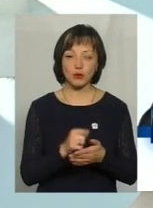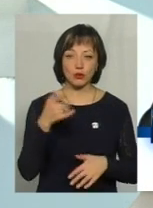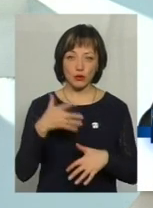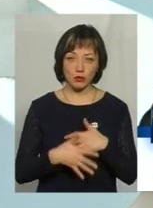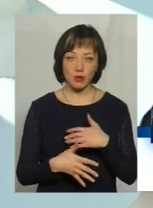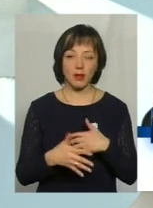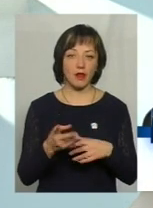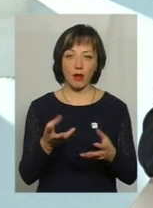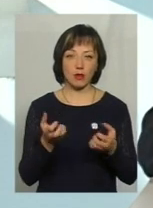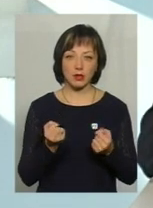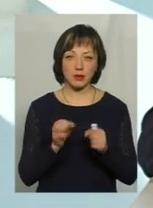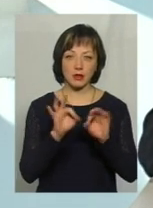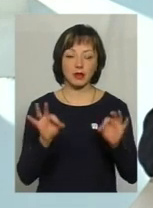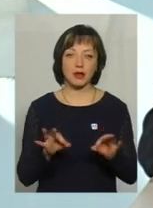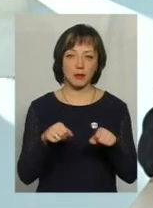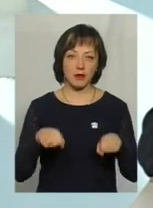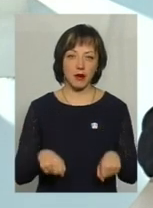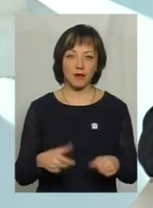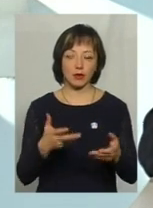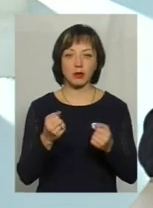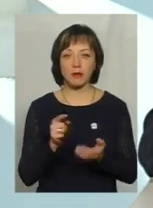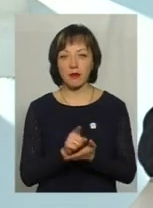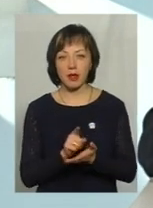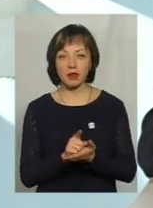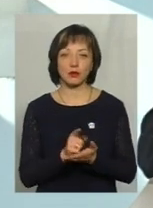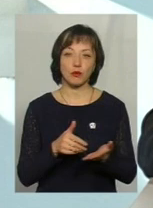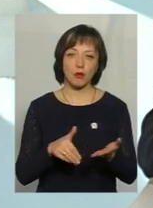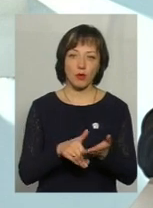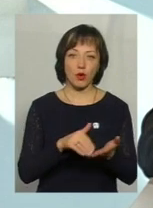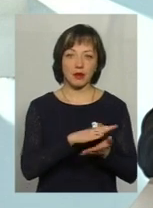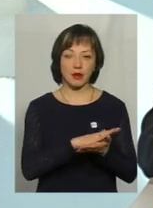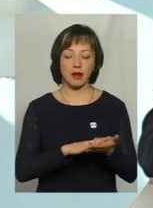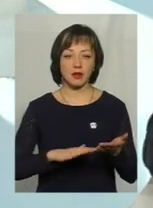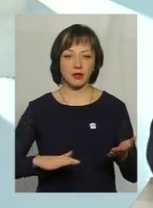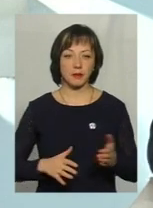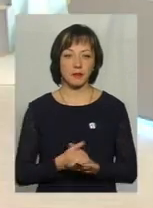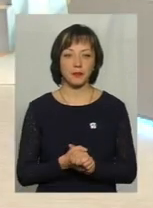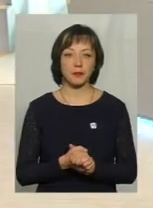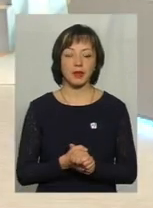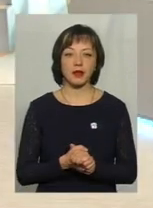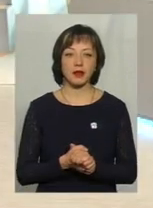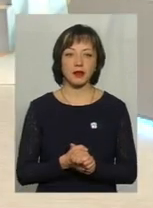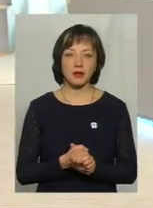що вона буде не мати права на отримання пенсії, допомог і так далі. Але з точки